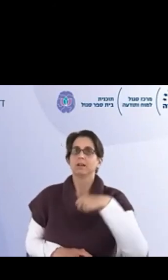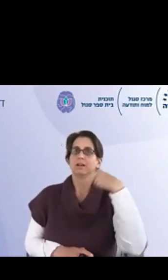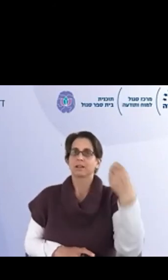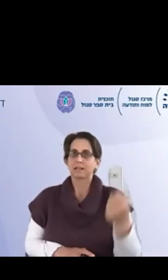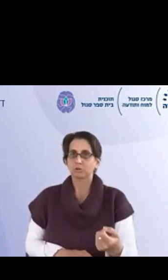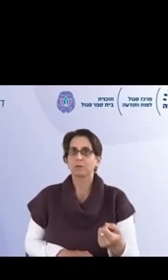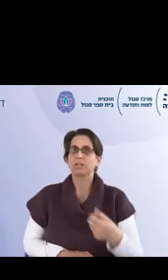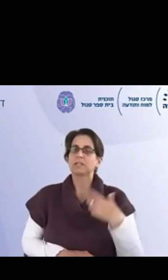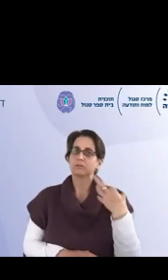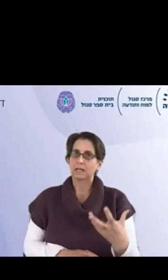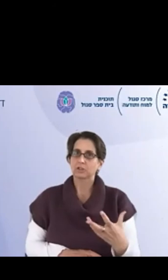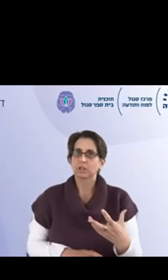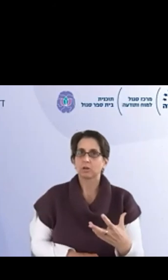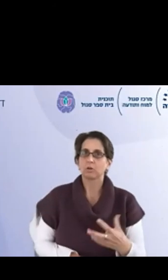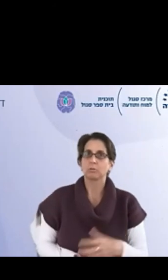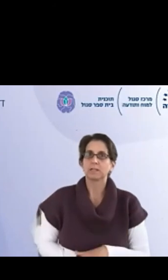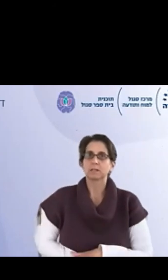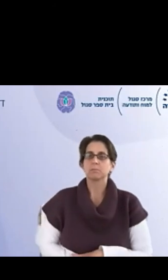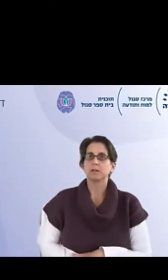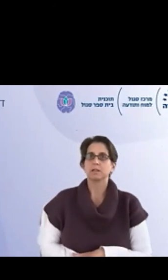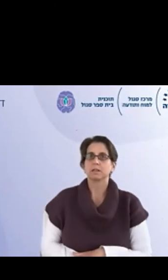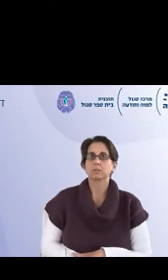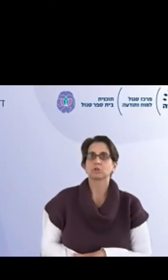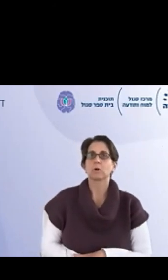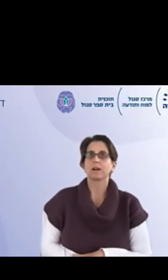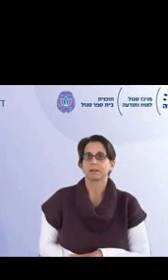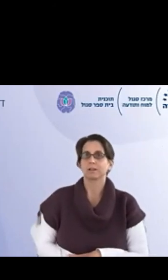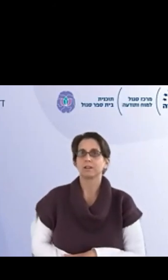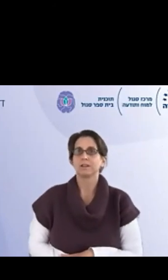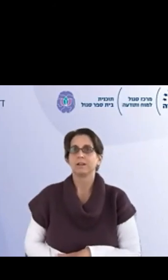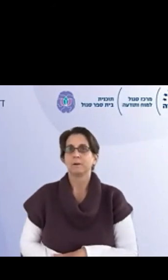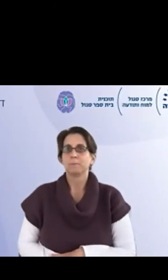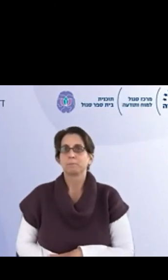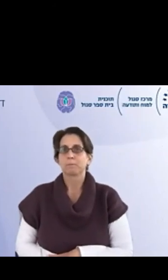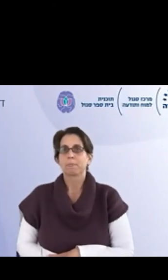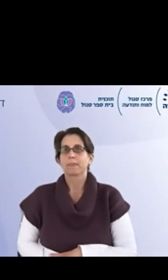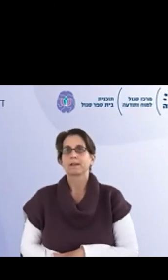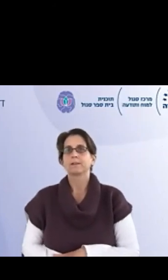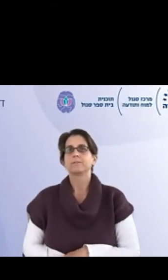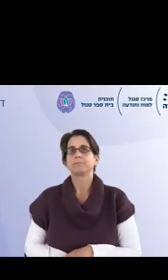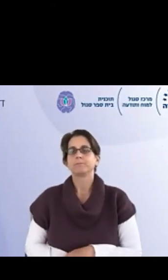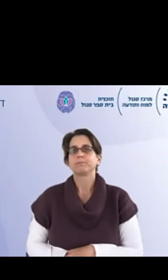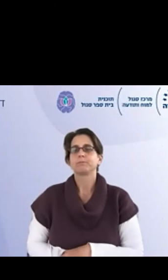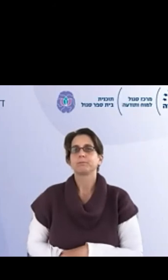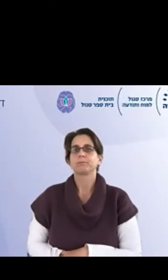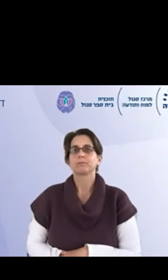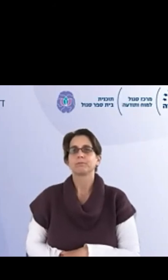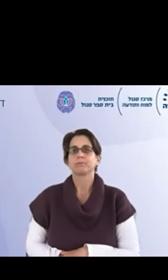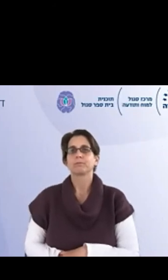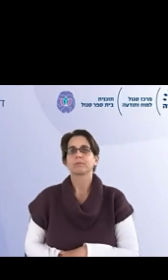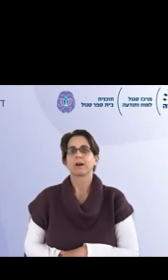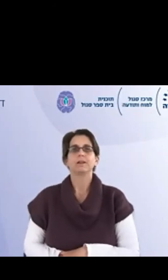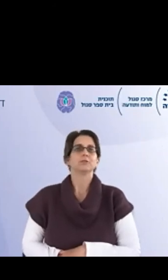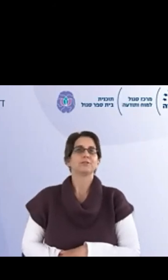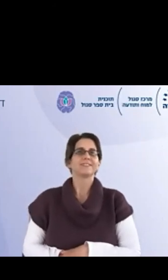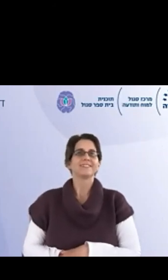יהיה תהליך יותר מיטיב תהליך שיהיה לו בעצם איזשהו ערך אני יכול לומר שעשית שיקוף מצוים